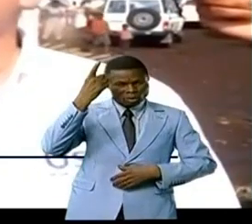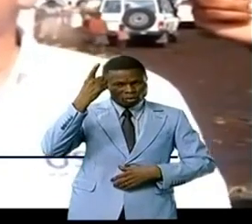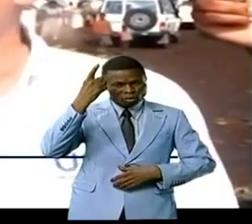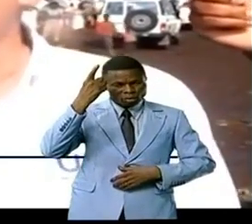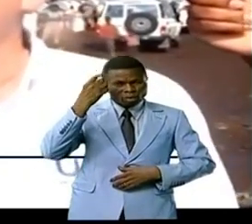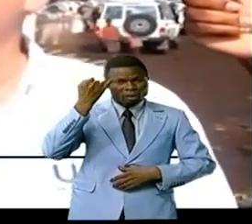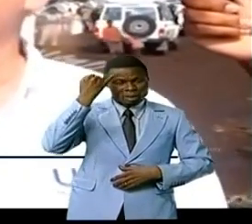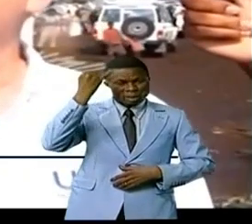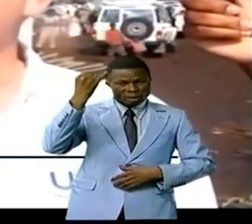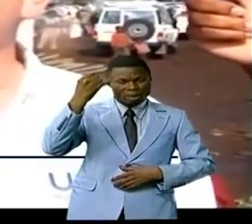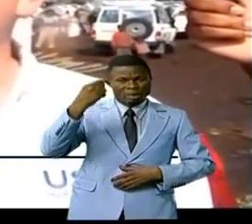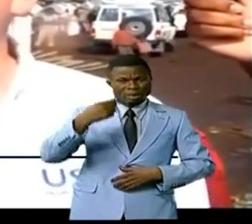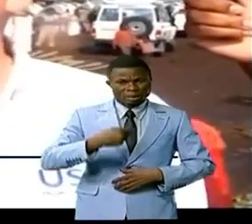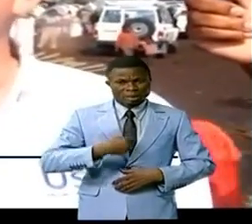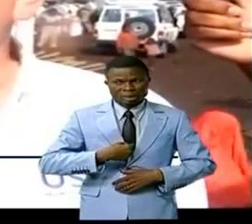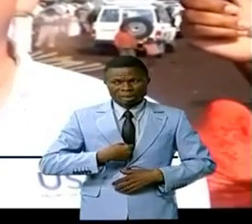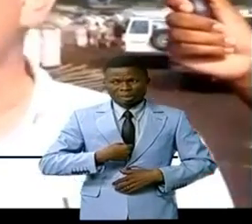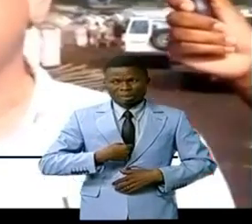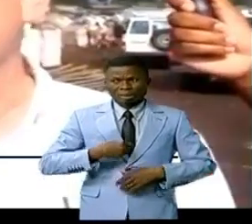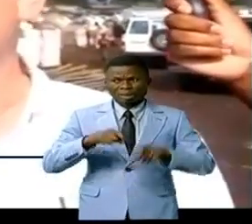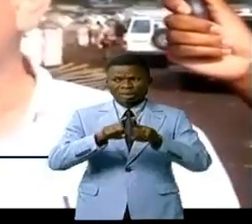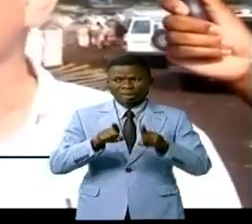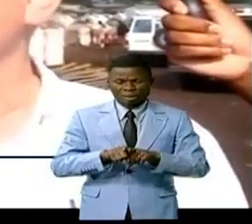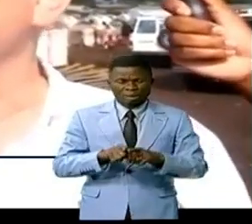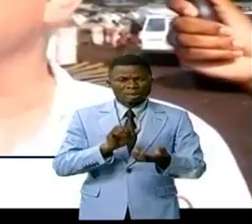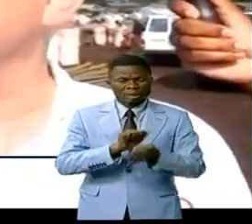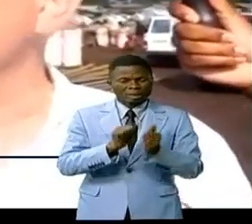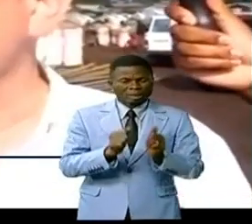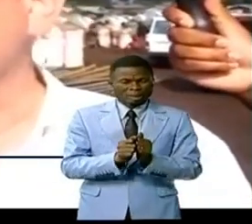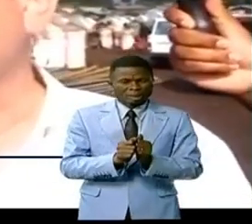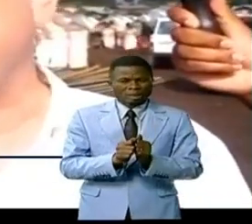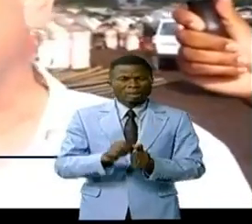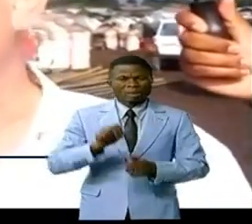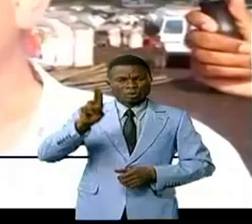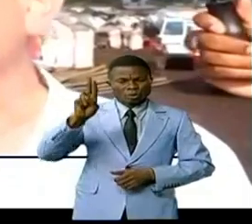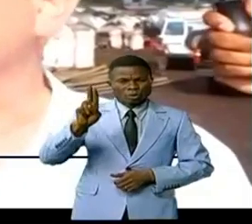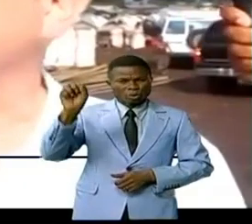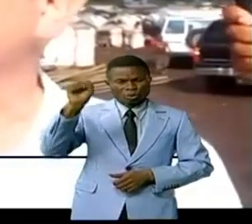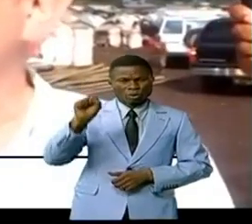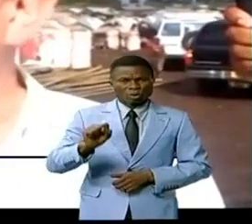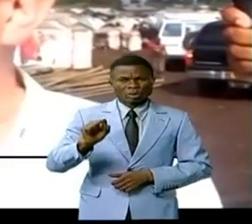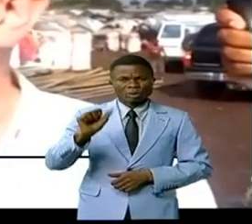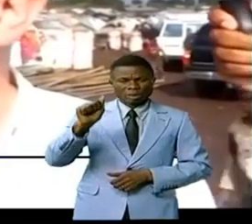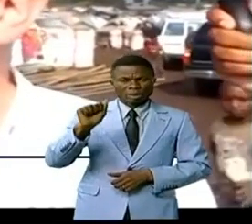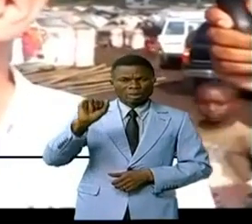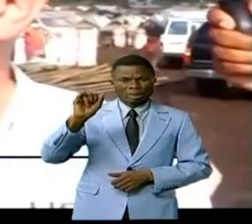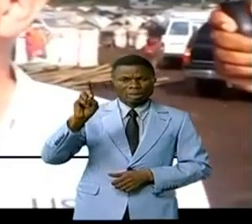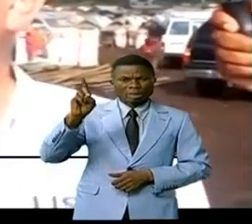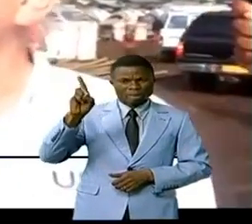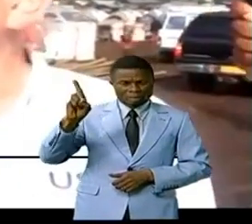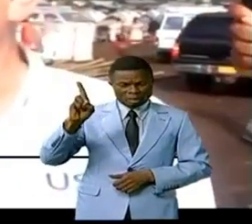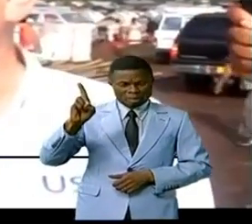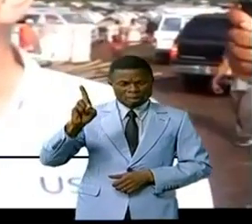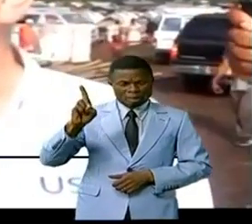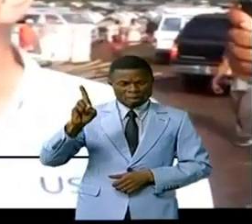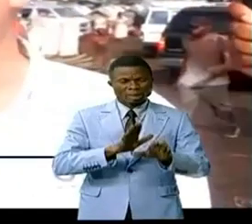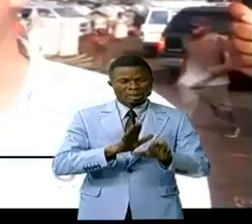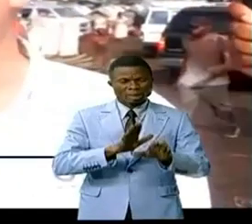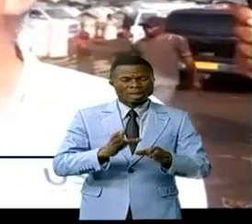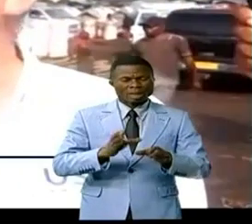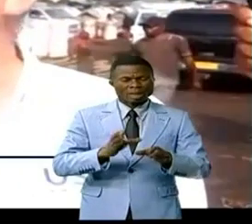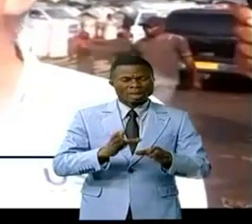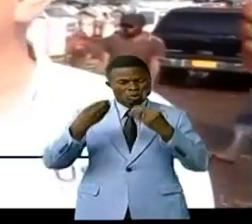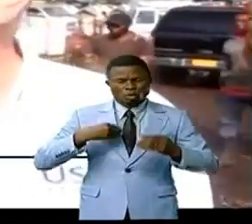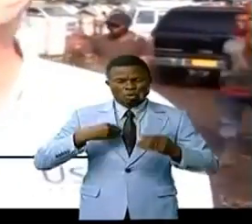les problèmes et les besoins nous allons rester ici nous ne sommes pas finis il y a encore beaucoup de choses à faire nous cherchons de trouver les